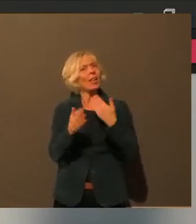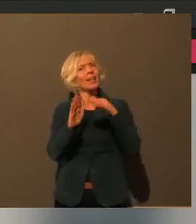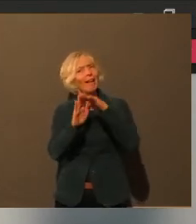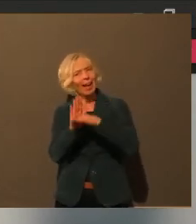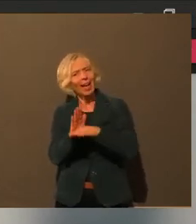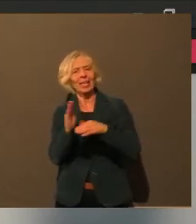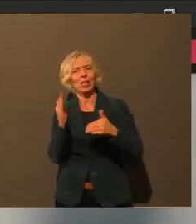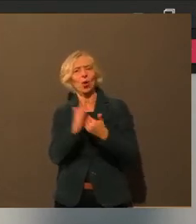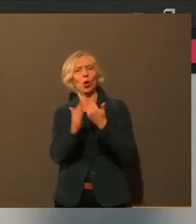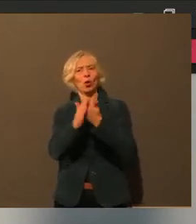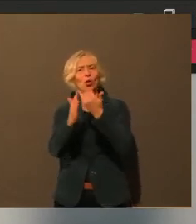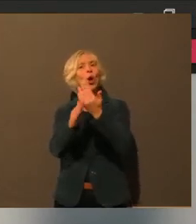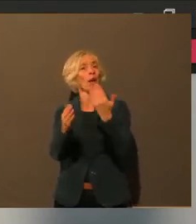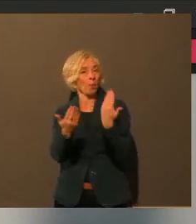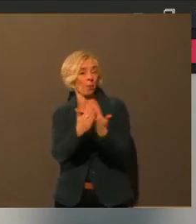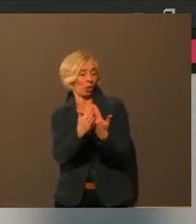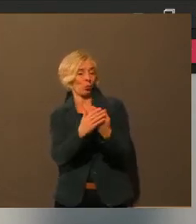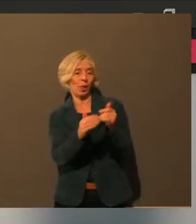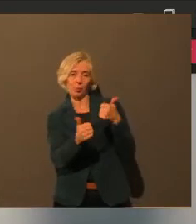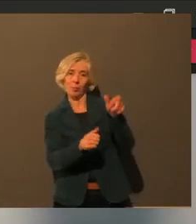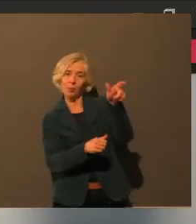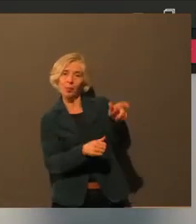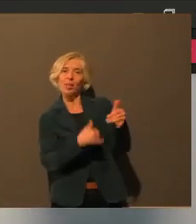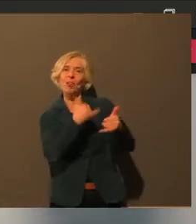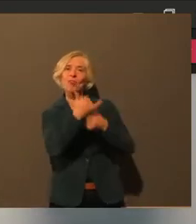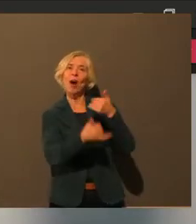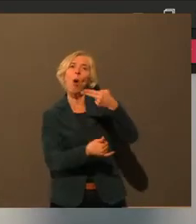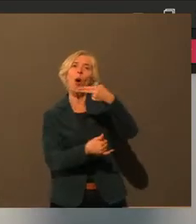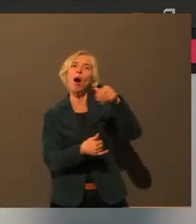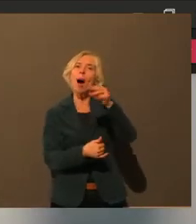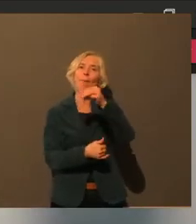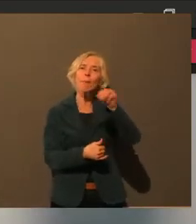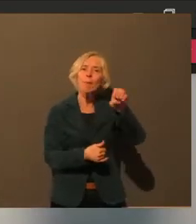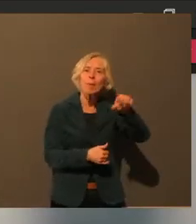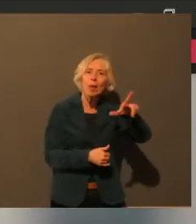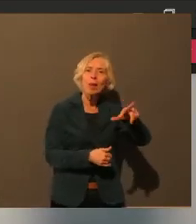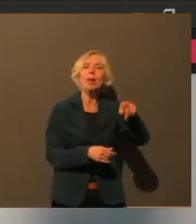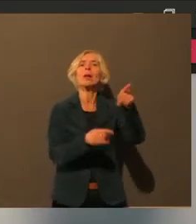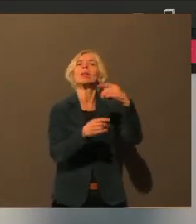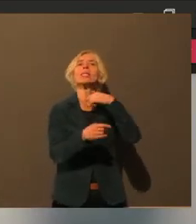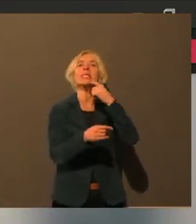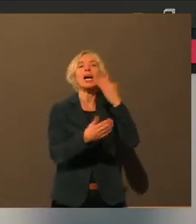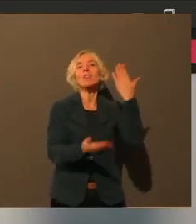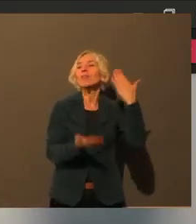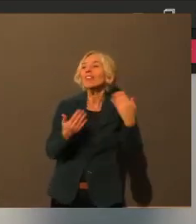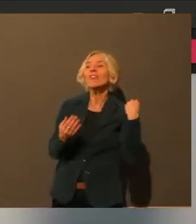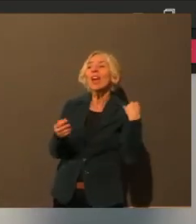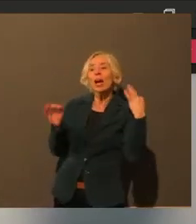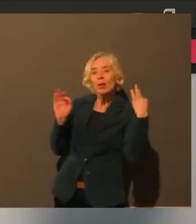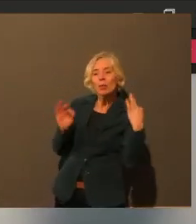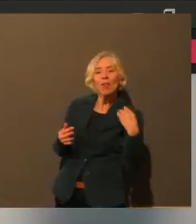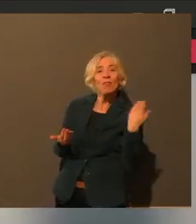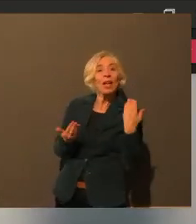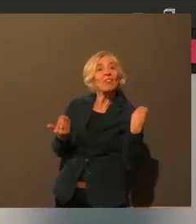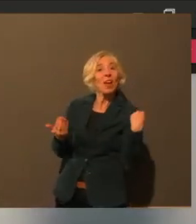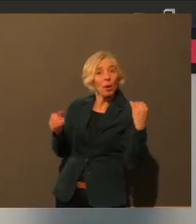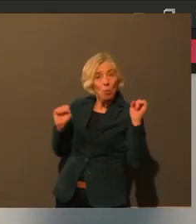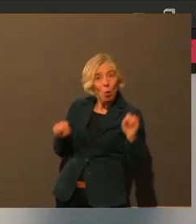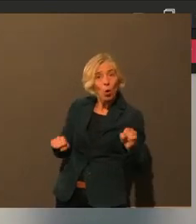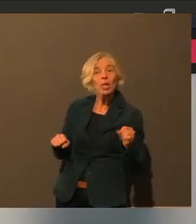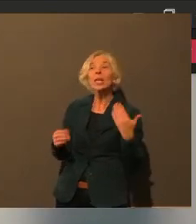die Frau Hammel, glaube ich, die das auch gesagt hatte, dass man doch auch mal so einen zeigen soll, wie es auch denjenigen geht, die auf der